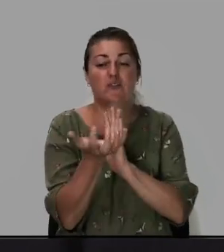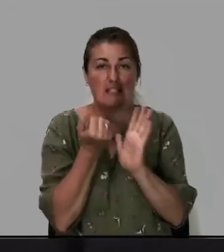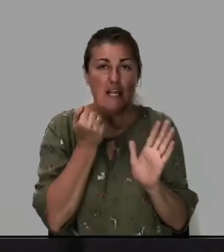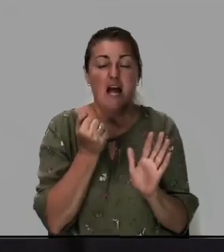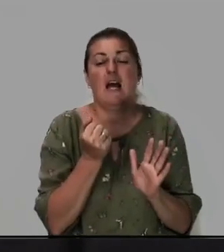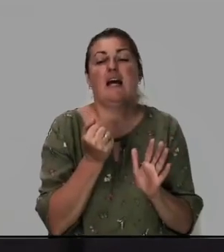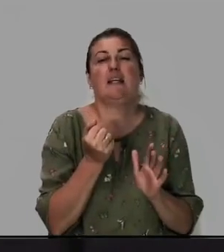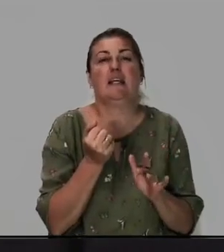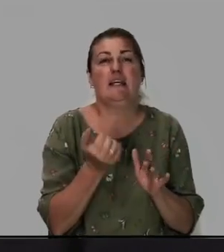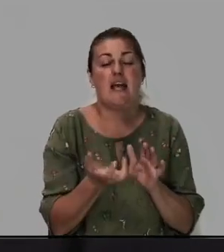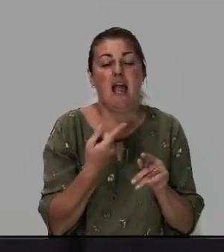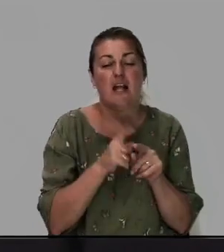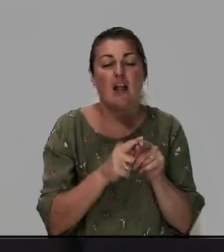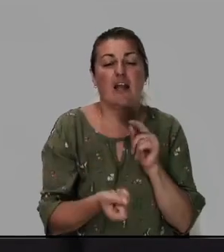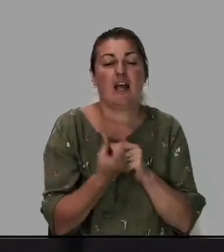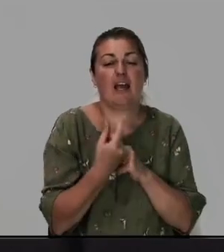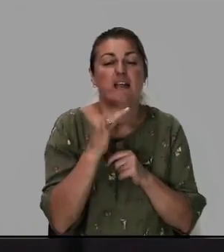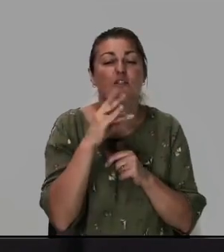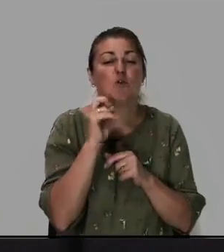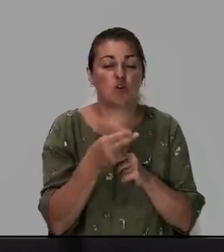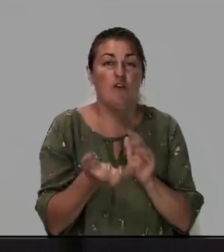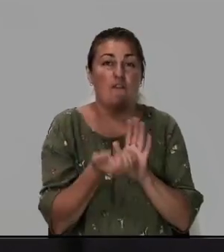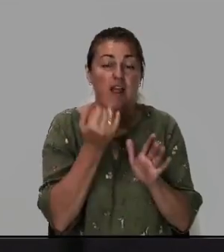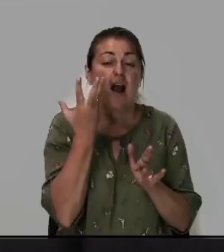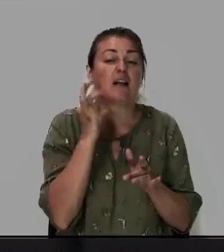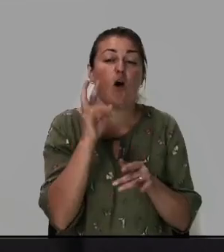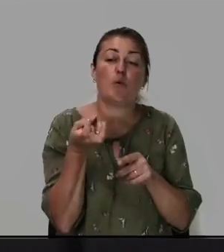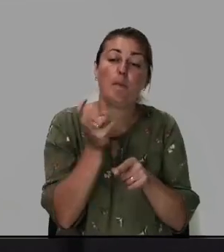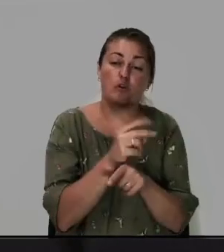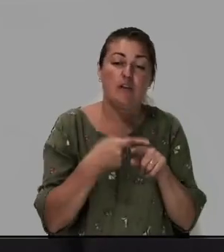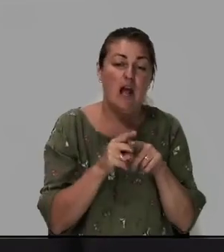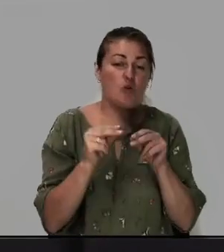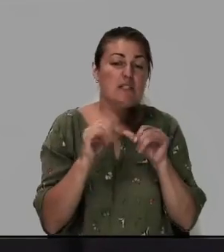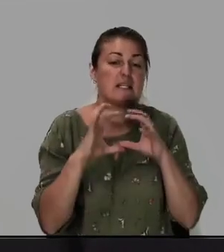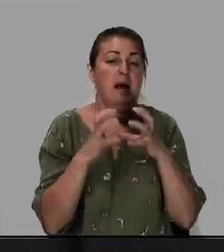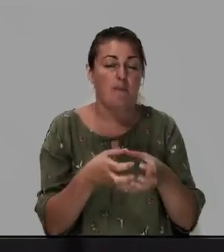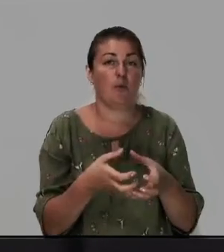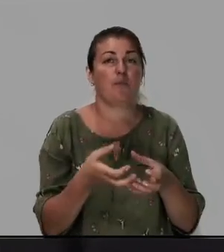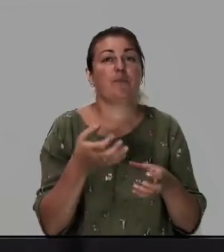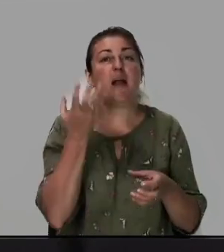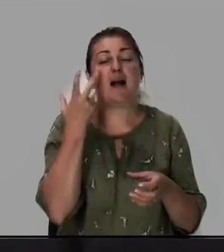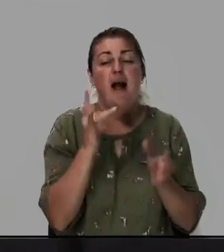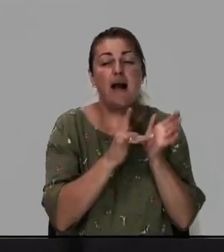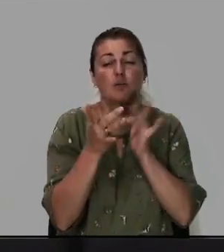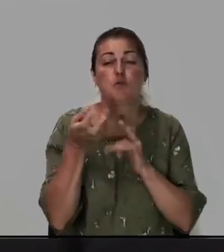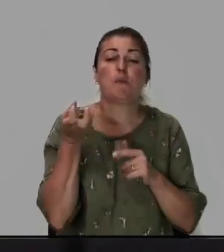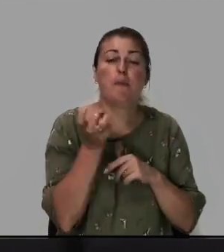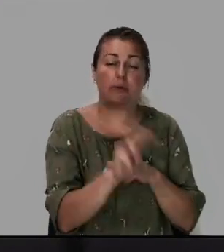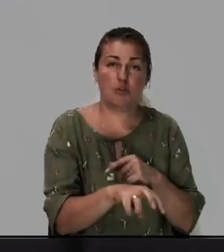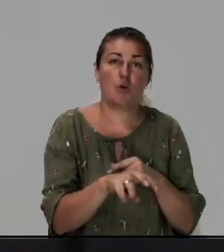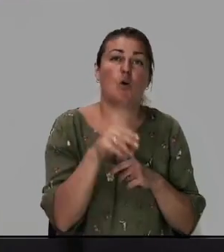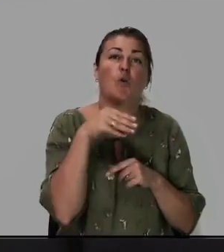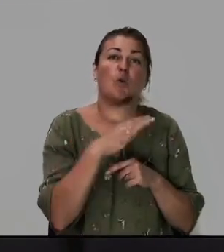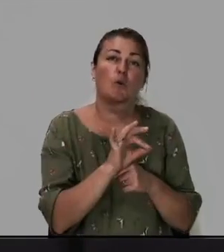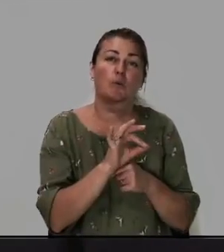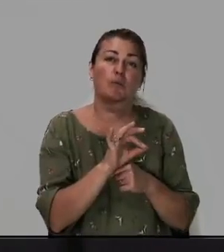выдернуть этот источник. И когда Он пришел на эту землю, когда Иисус пришел, то